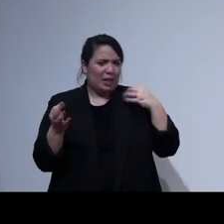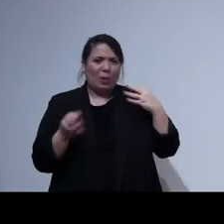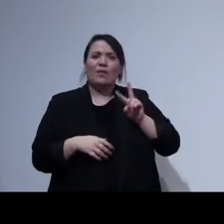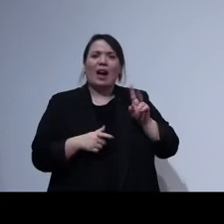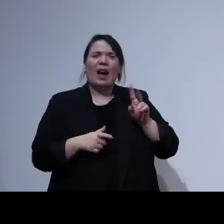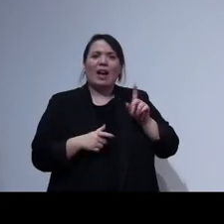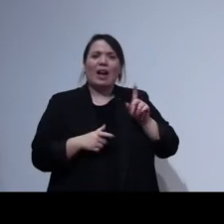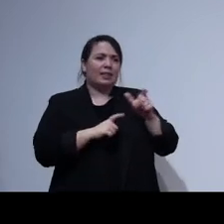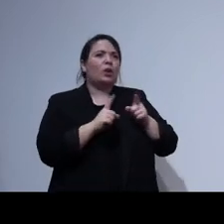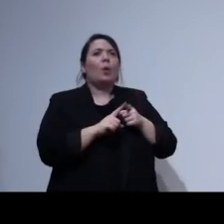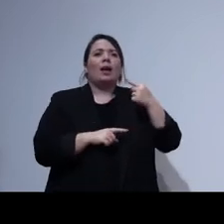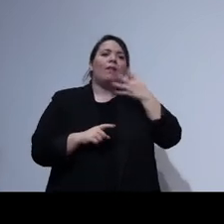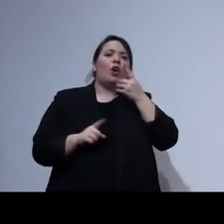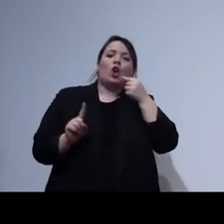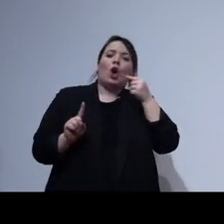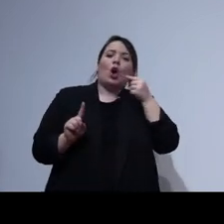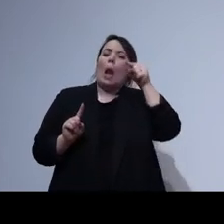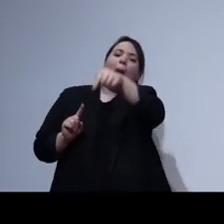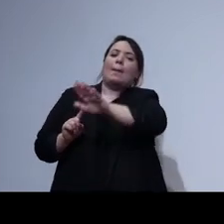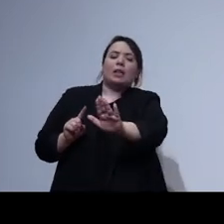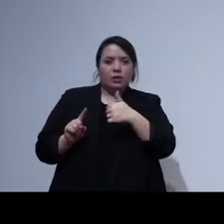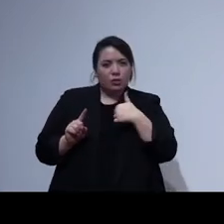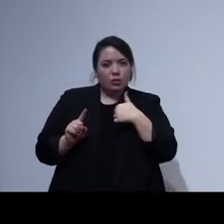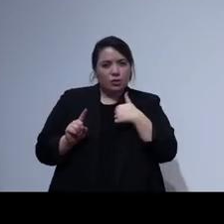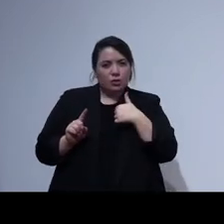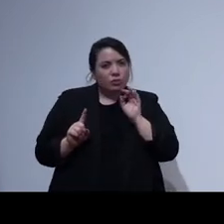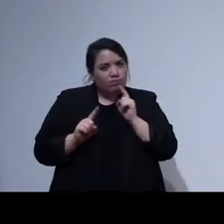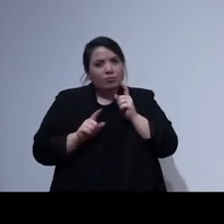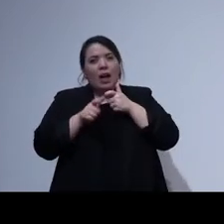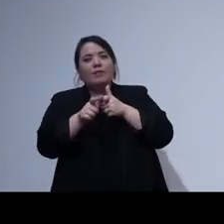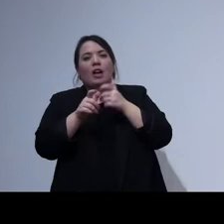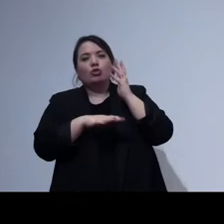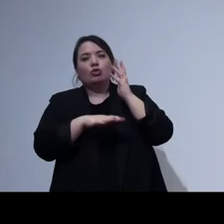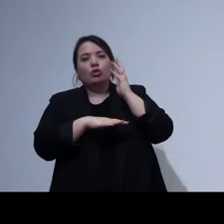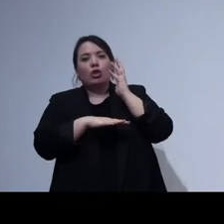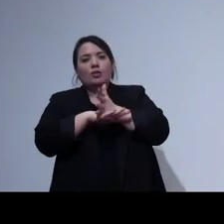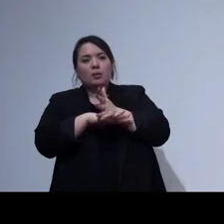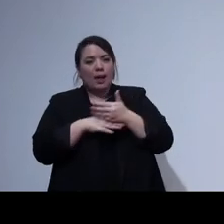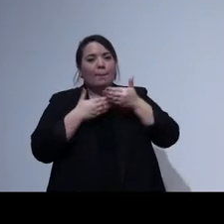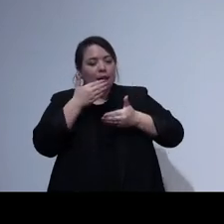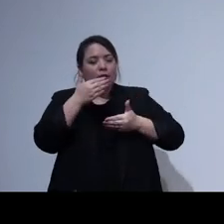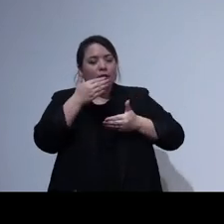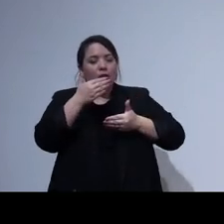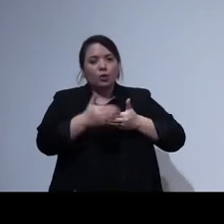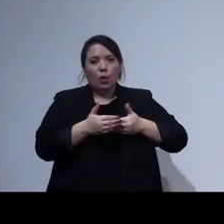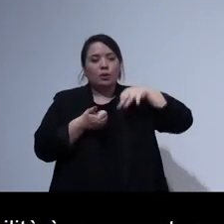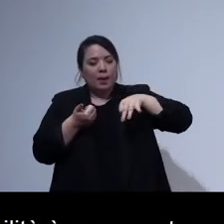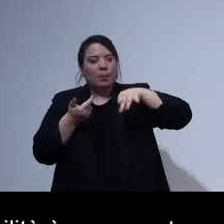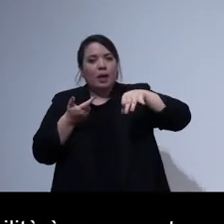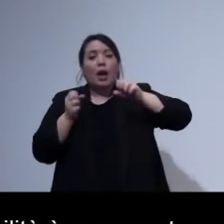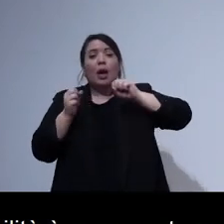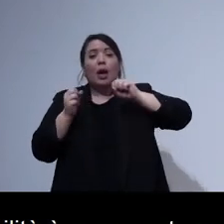una meta ma è proprio un percorso un percorso fatto di tappe di tanti passi falsi